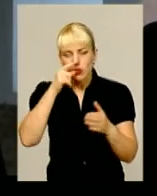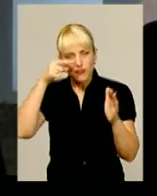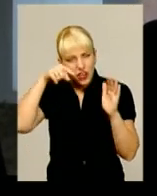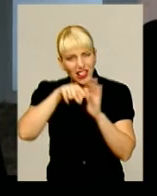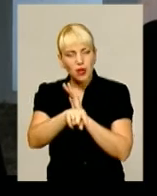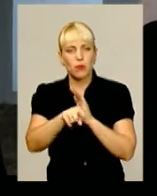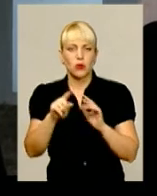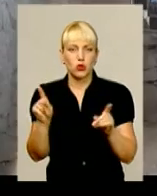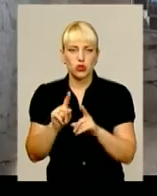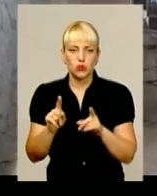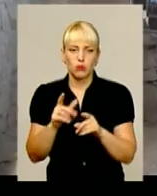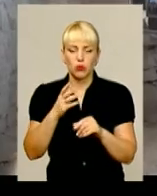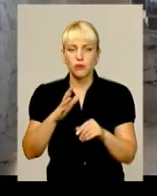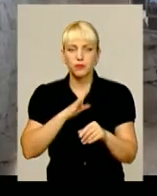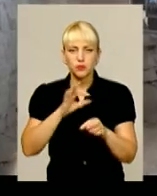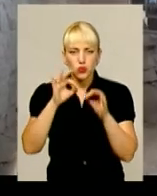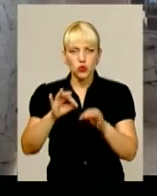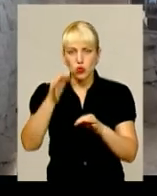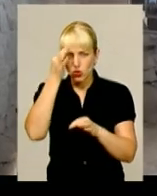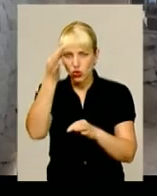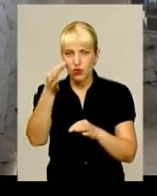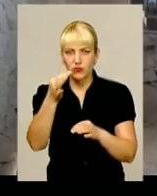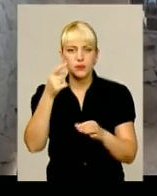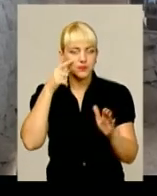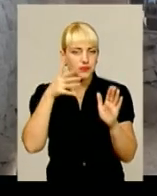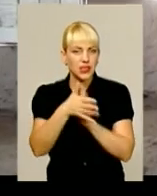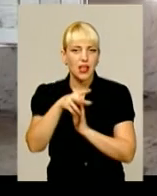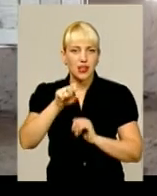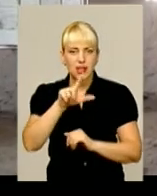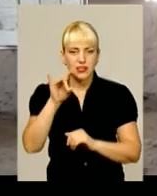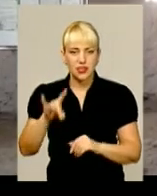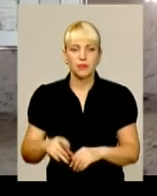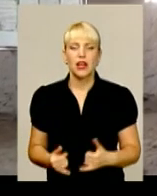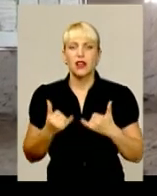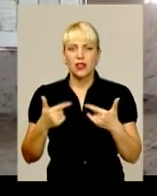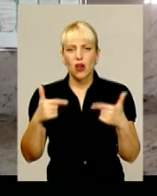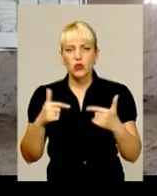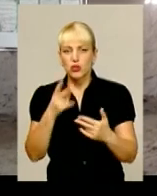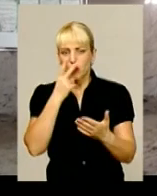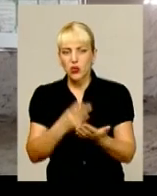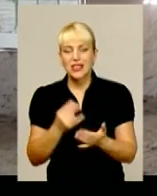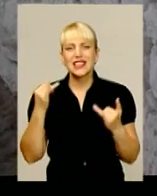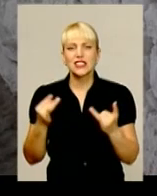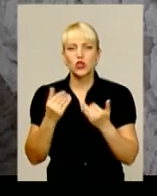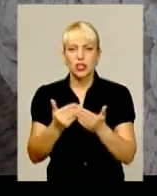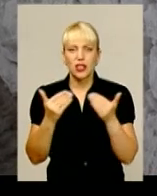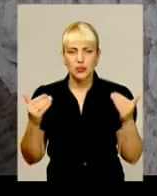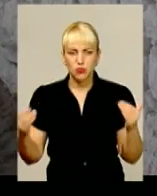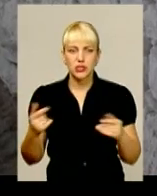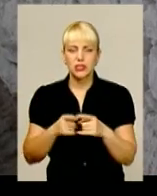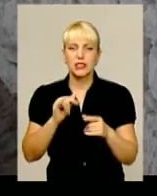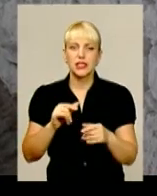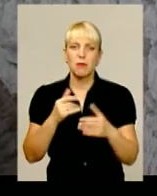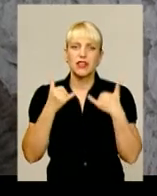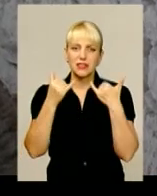глибині ми теж робимо бобо». Для гостей фестивалю у Отрокові показали історичні експозиції та фотовиставки, присвячені історії